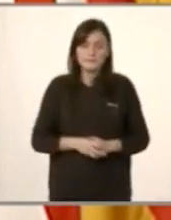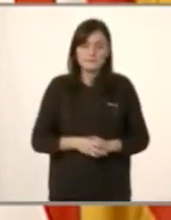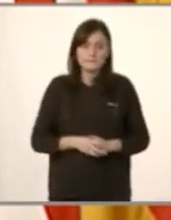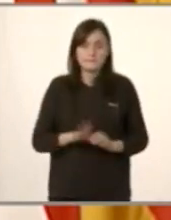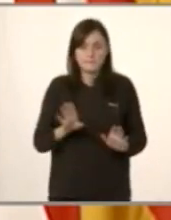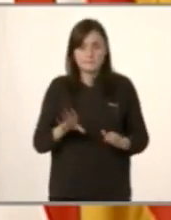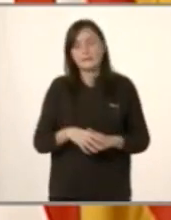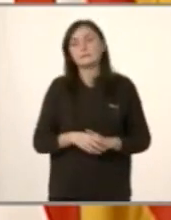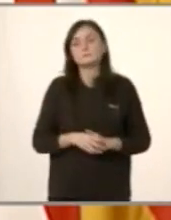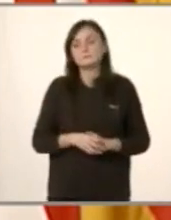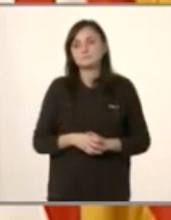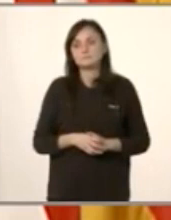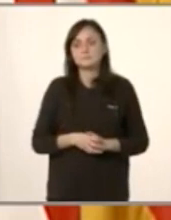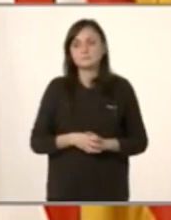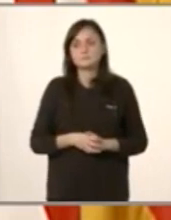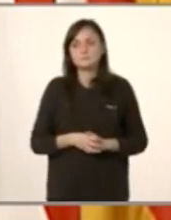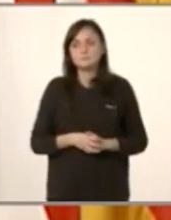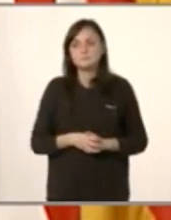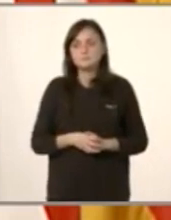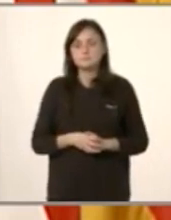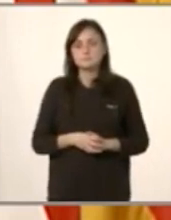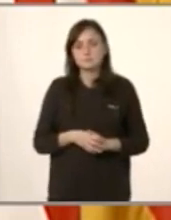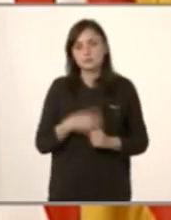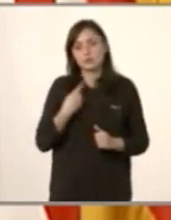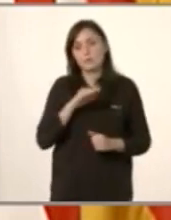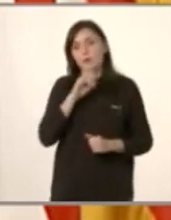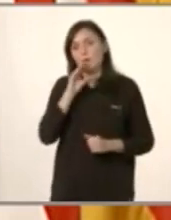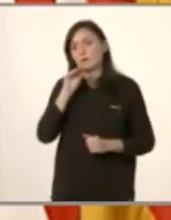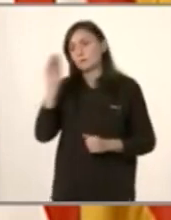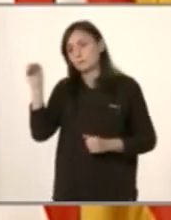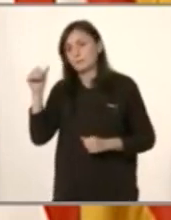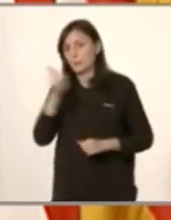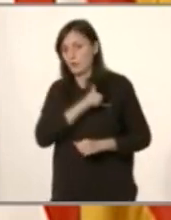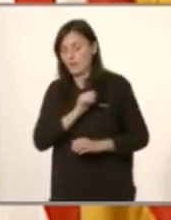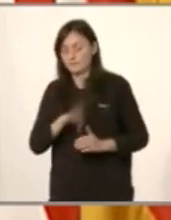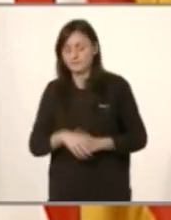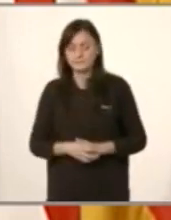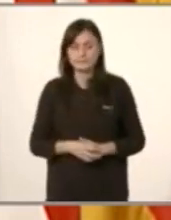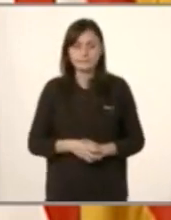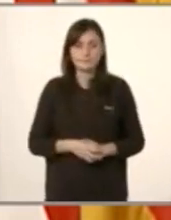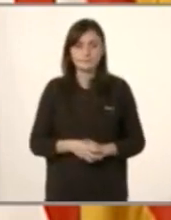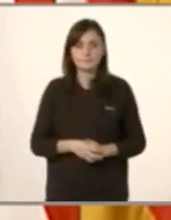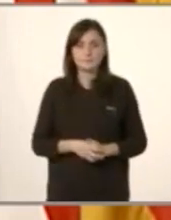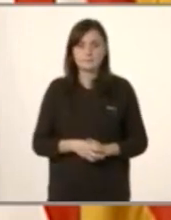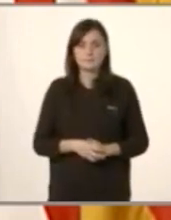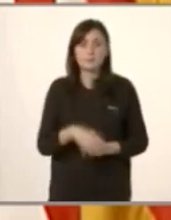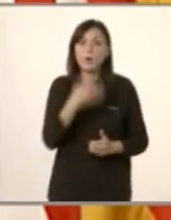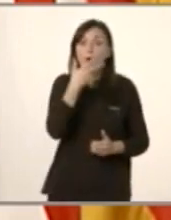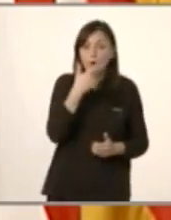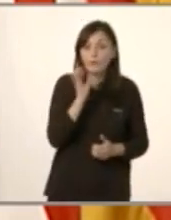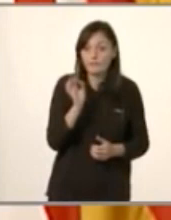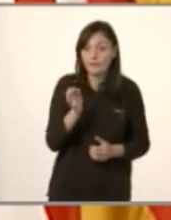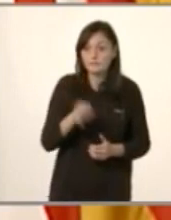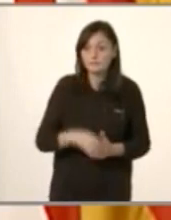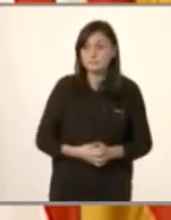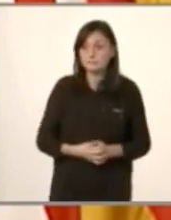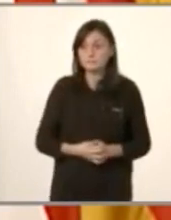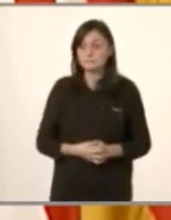Que després me toca posar en coneixement de l'autoritat competente. Què coneixen vostès?